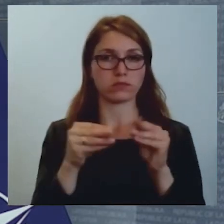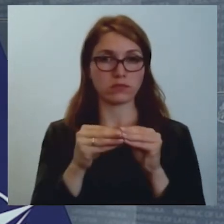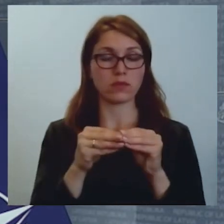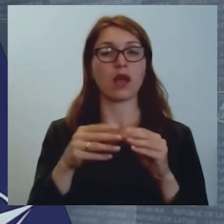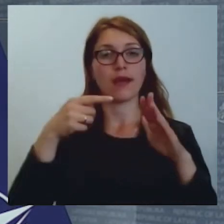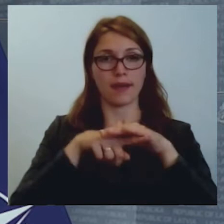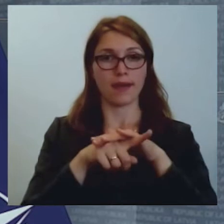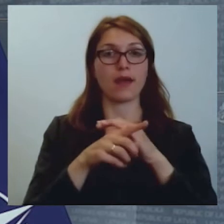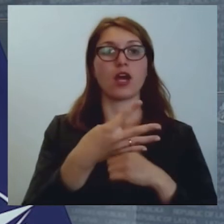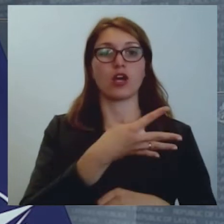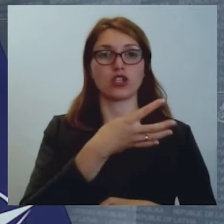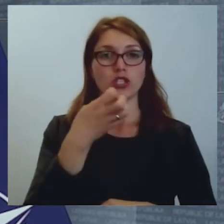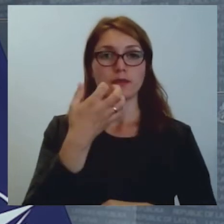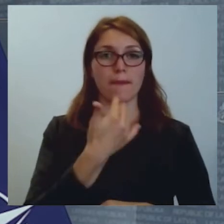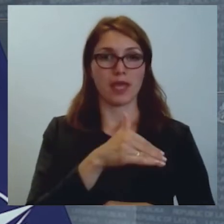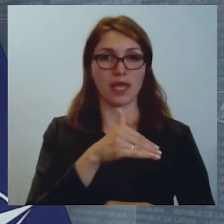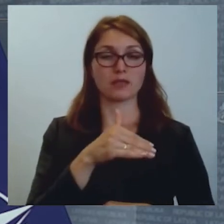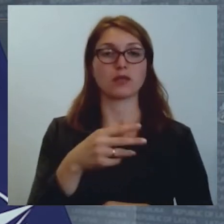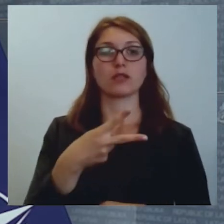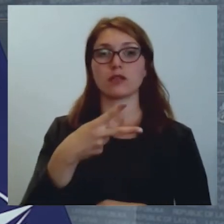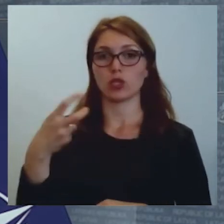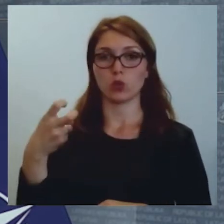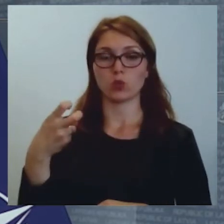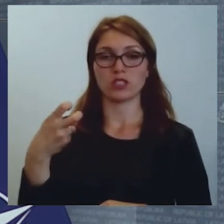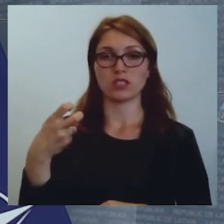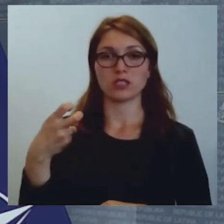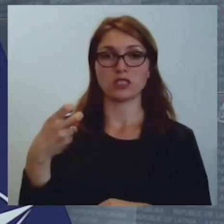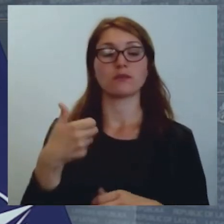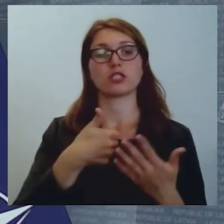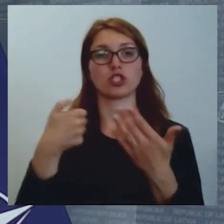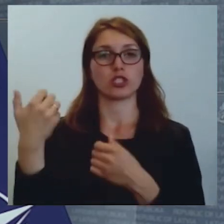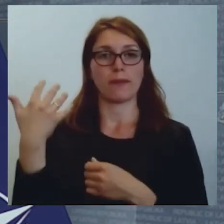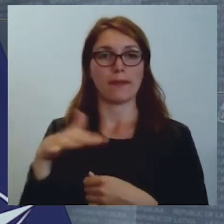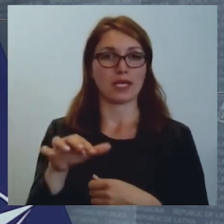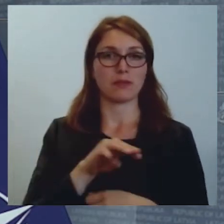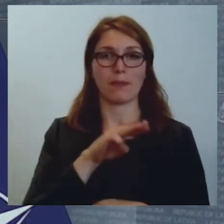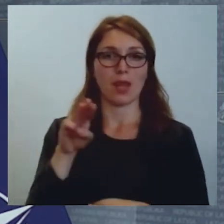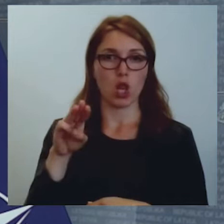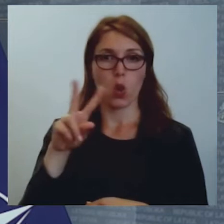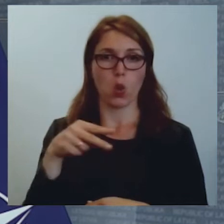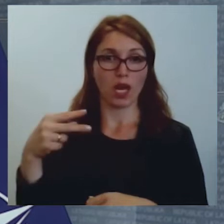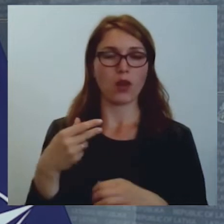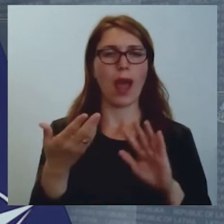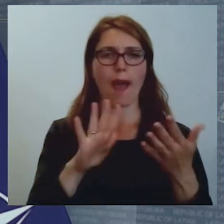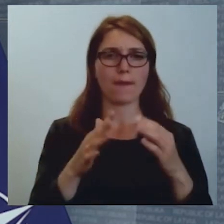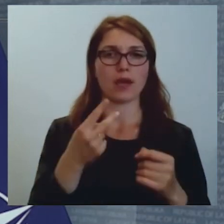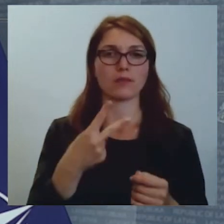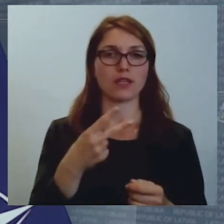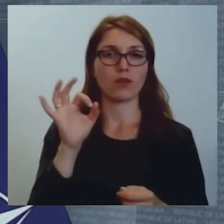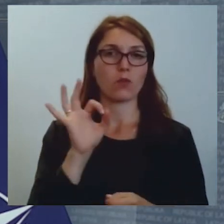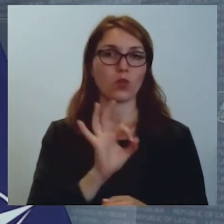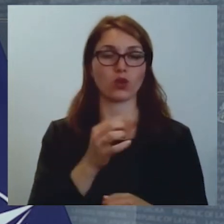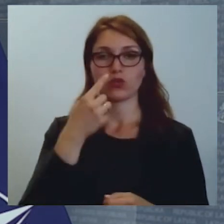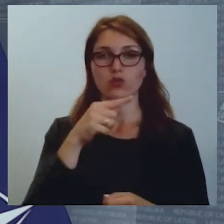450 un 200,650 miljonu, kas ir aptuveni 2% no